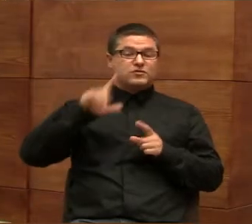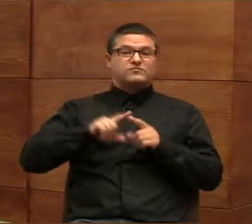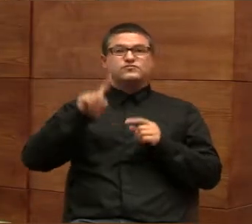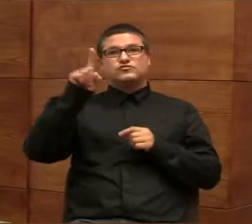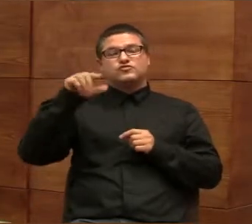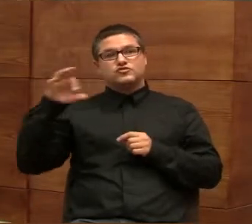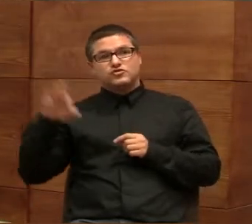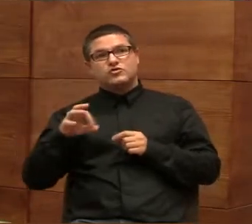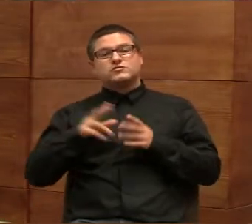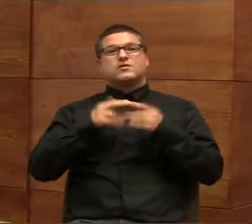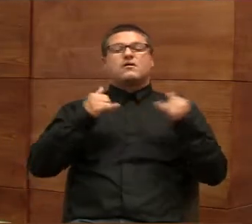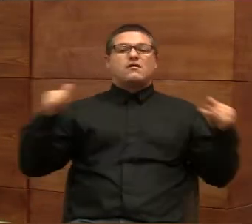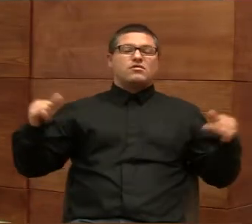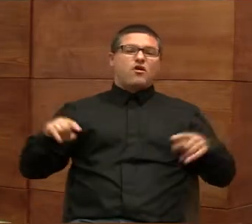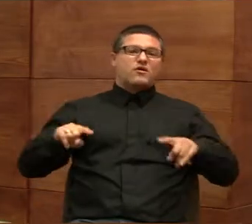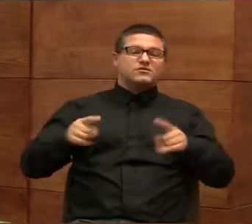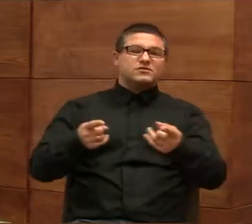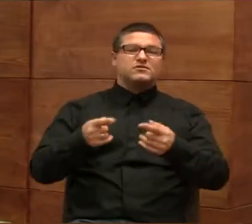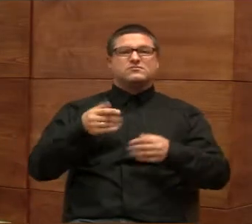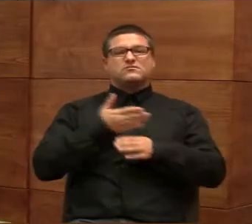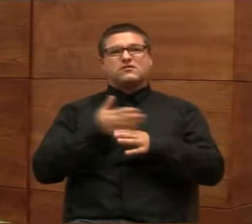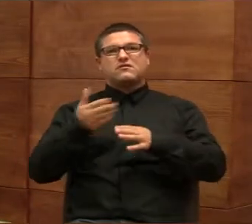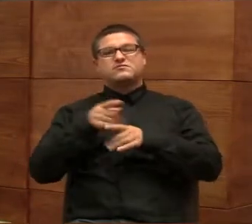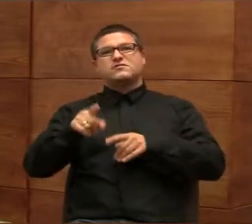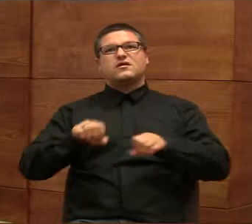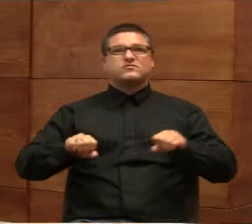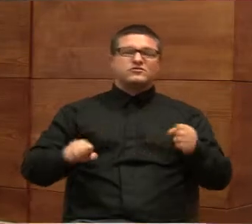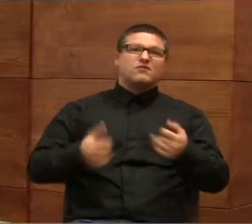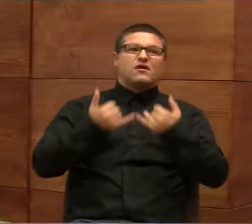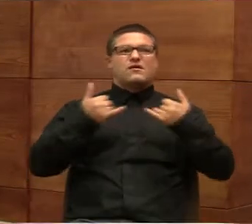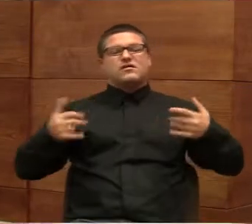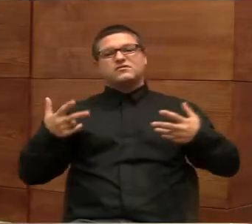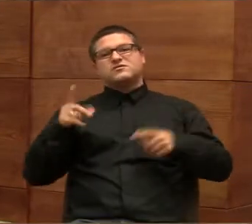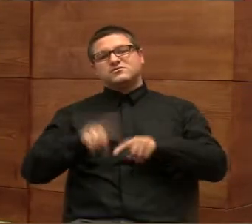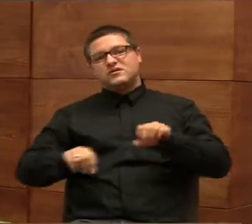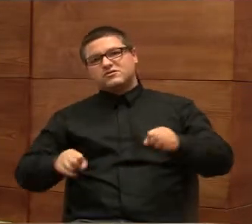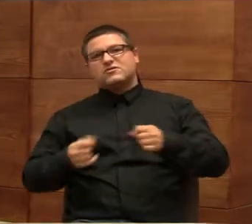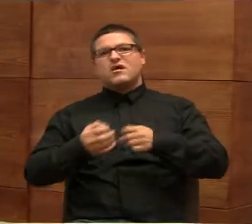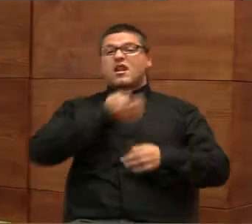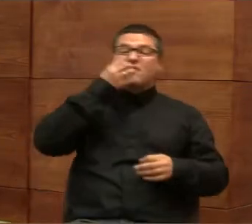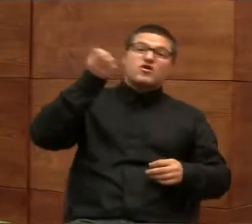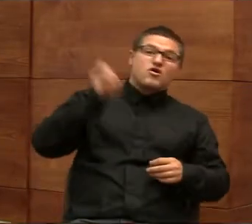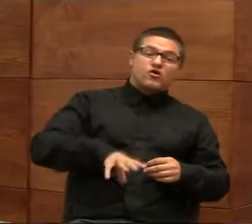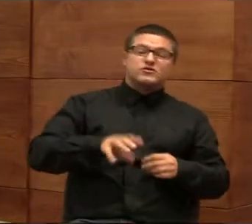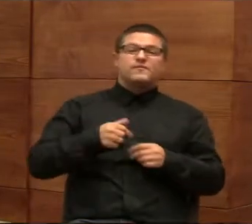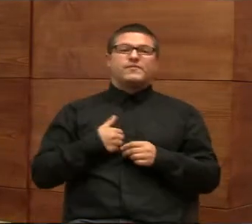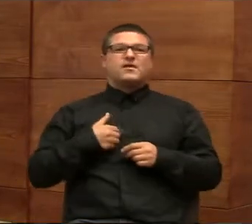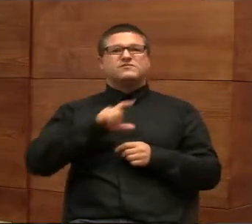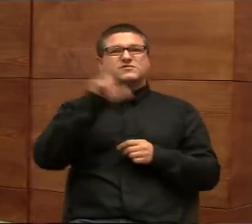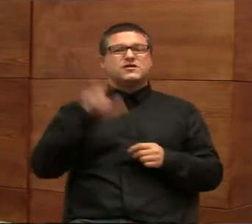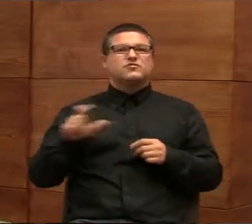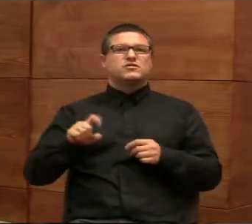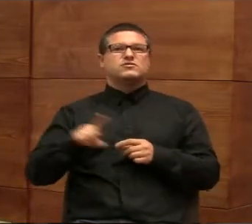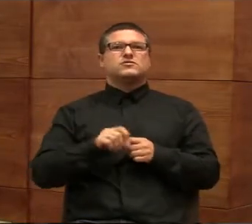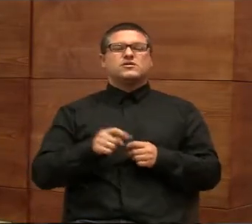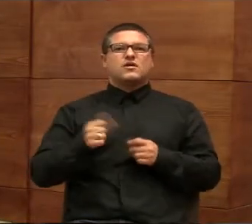ZUS, jakieś inne instytucje i tak dalej, że to tak działa, tak, a nie inaczej, w różnym stronach, lepiej, gorzej. W każdym razie ciągle się to,